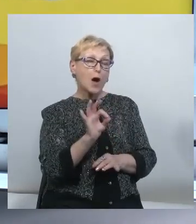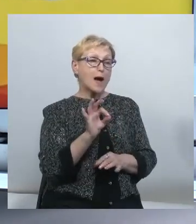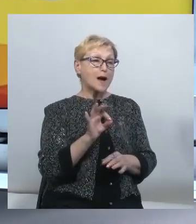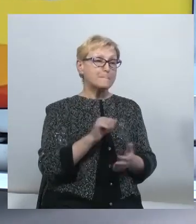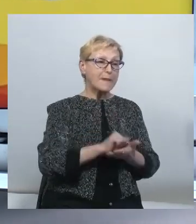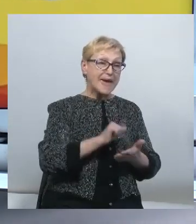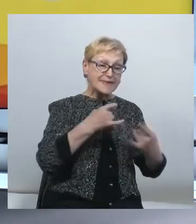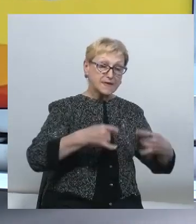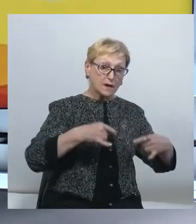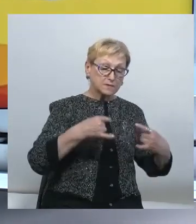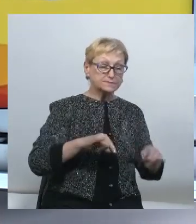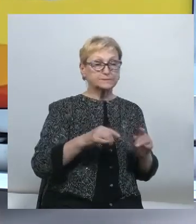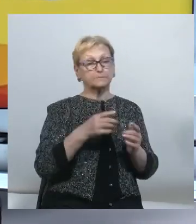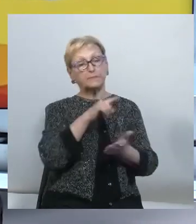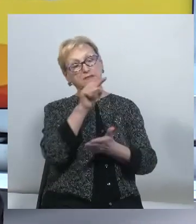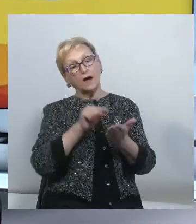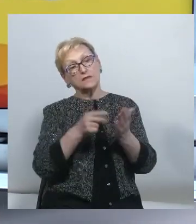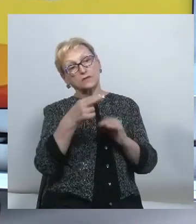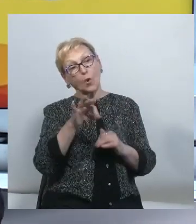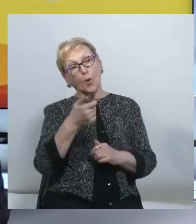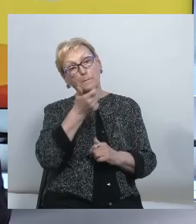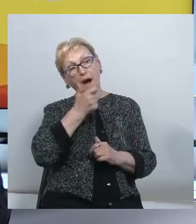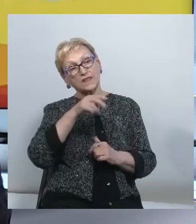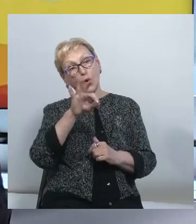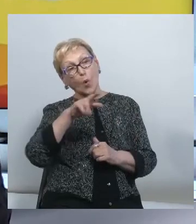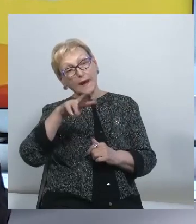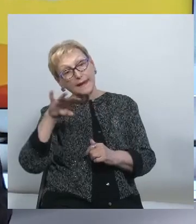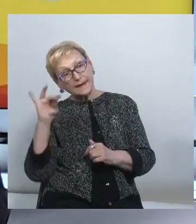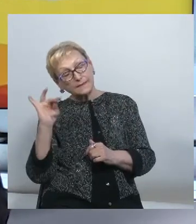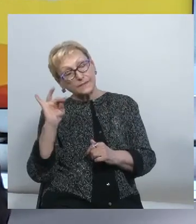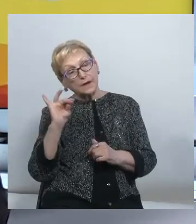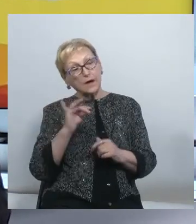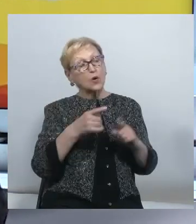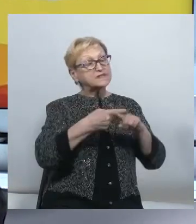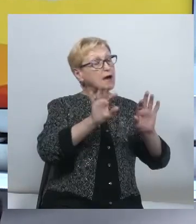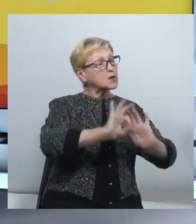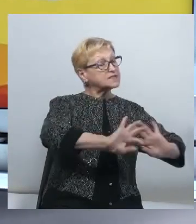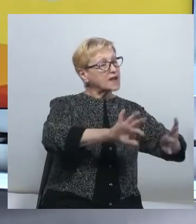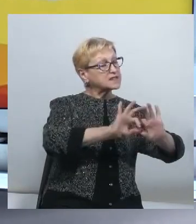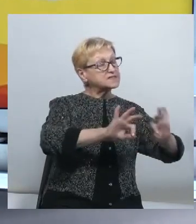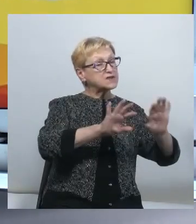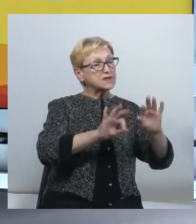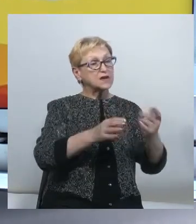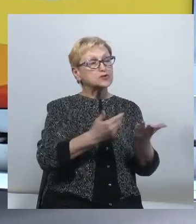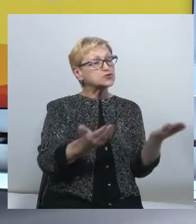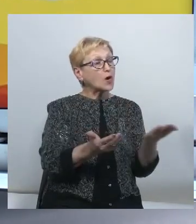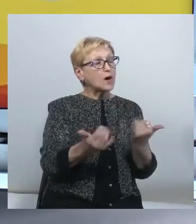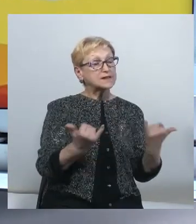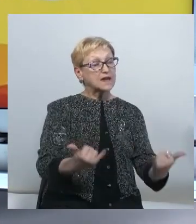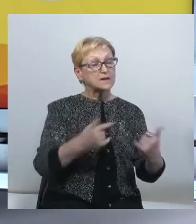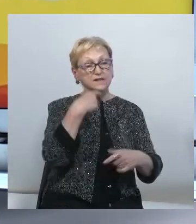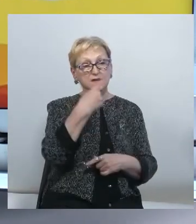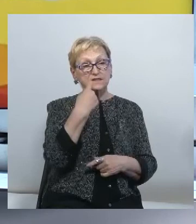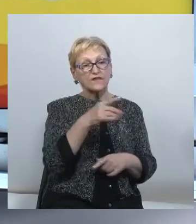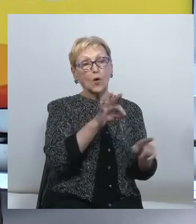запитання також і до пані Ольги. Чи можливо роз'яснення оцих положень, про що ти говорив, Олександр, щойно, і загалом